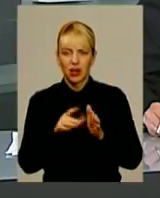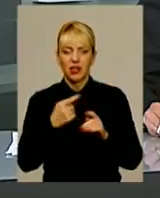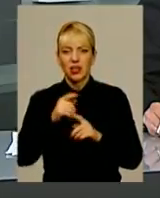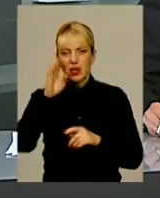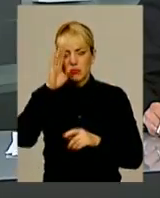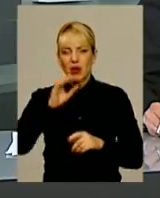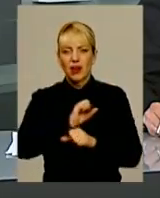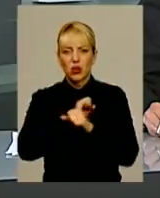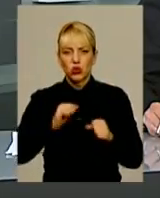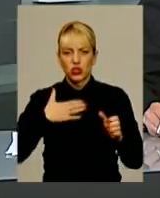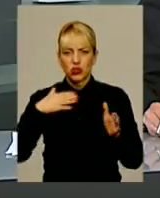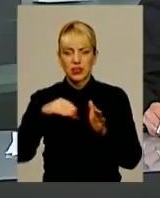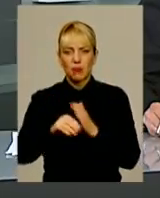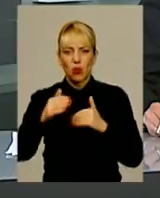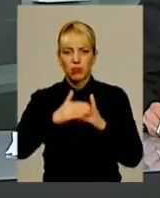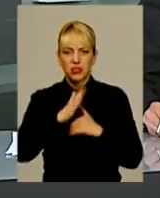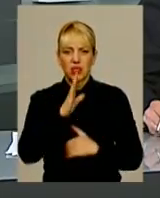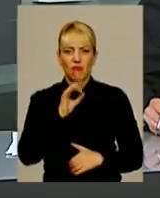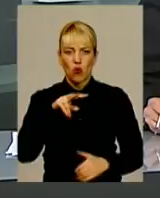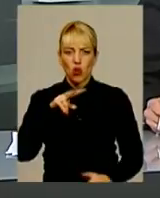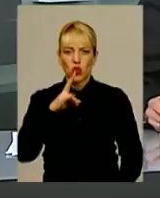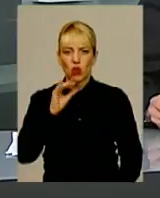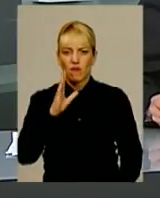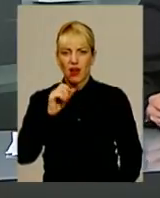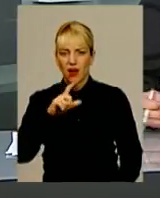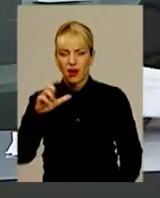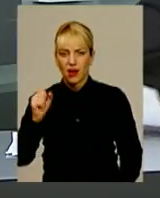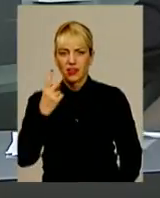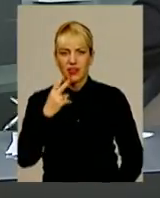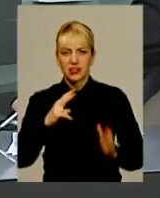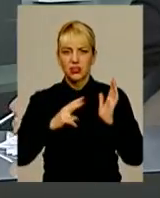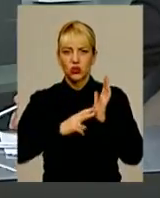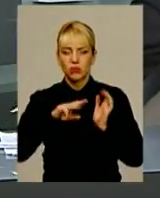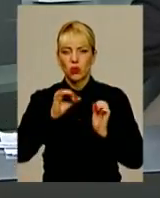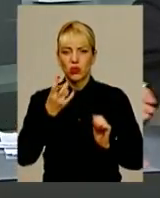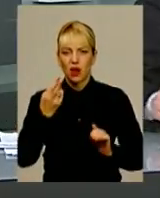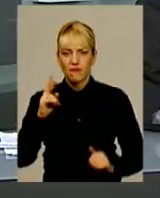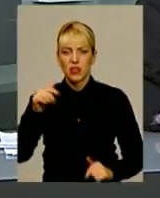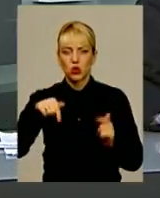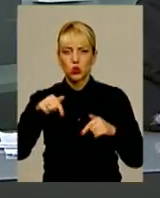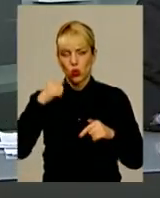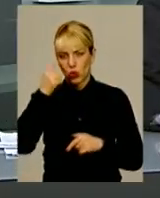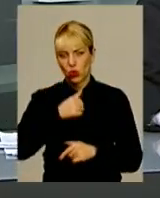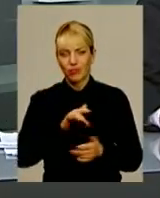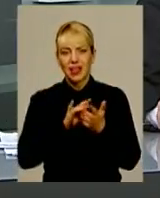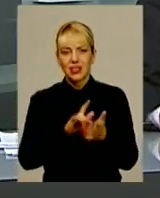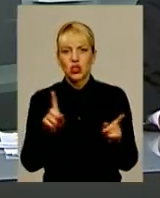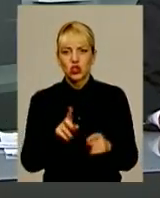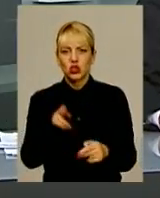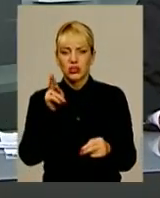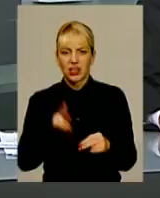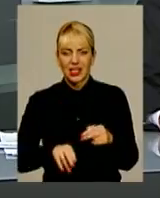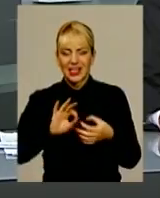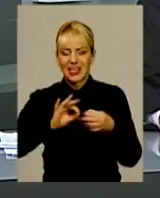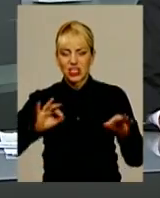героїчно загинув поблизу Волновахи 27 травня цього року. Екскурсія, що закінчилася